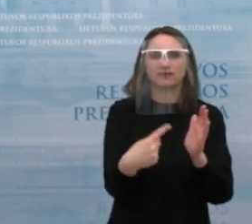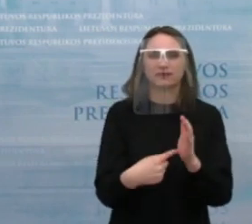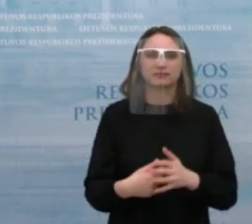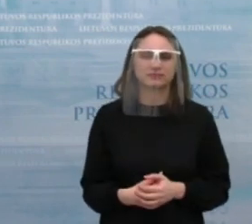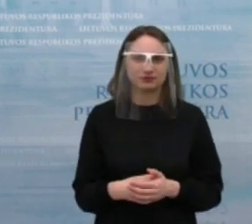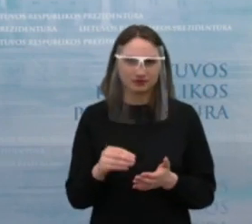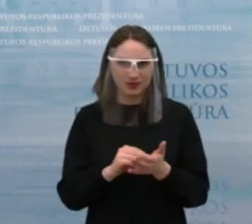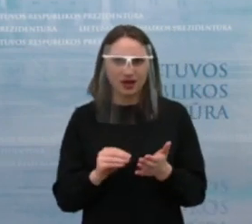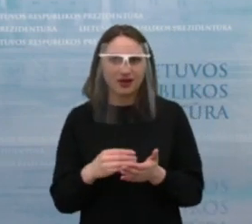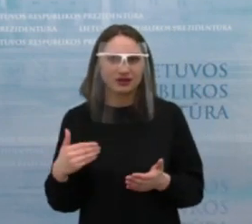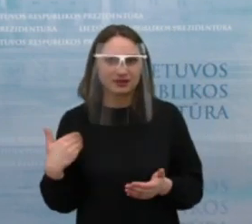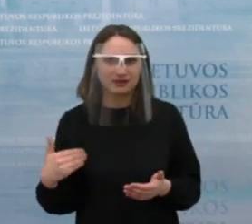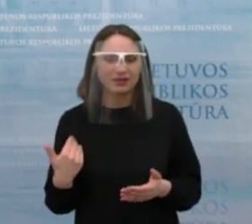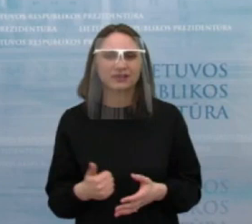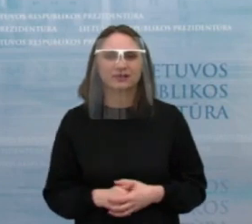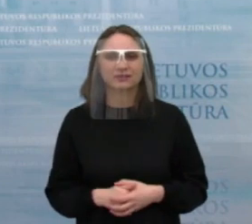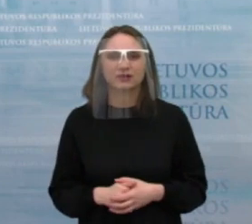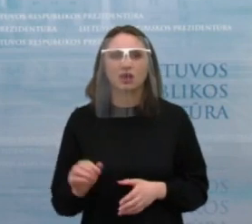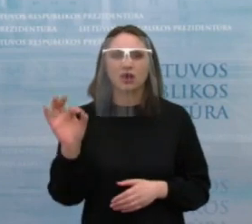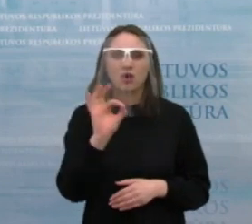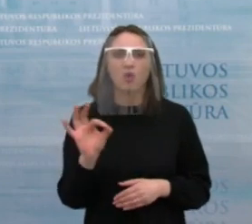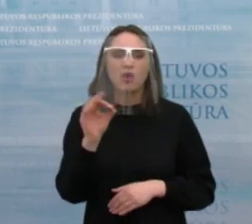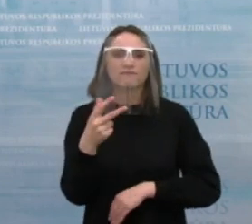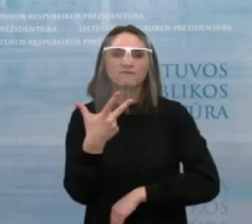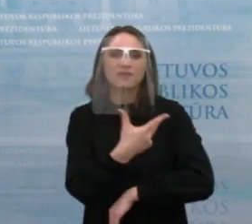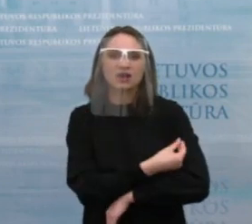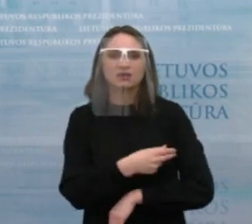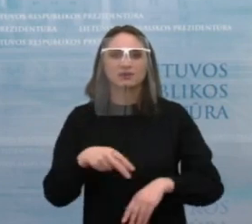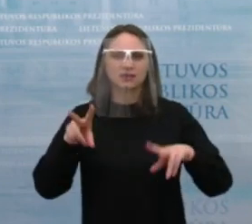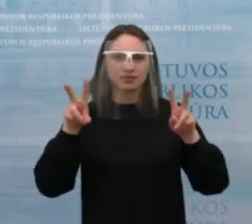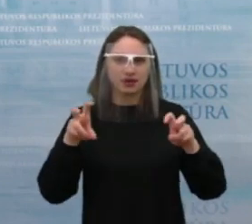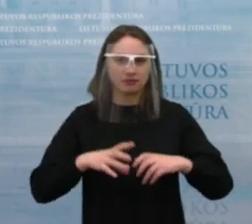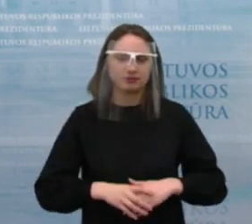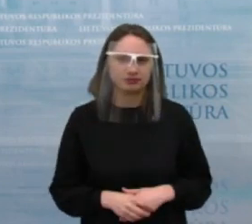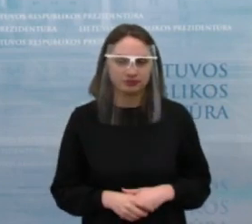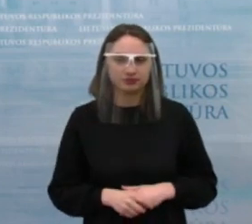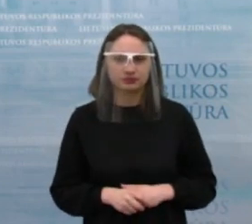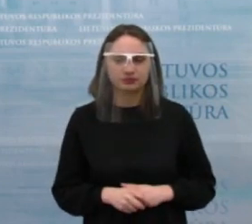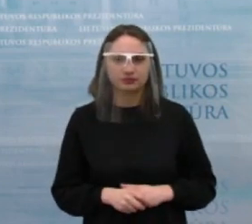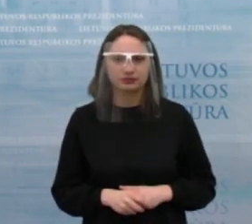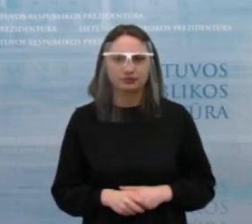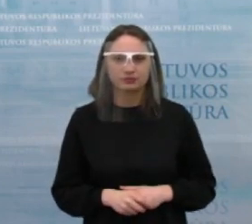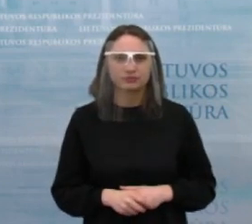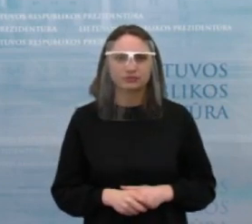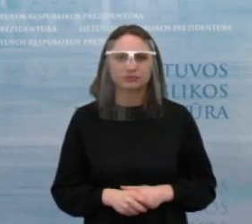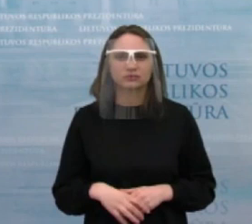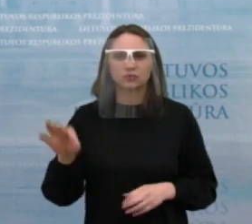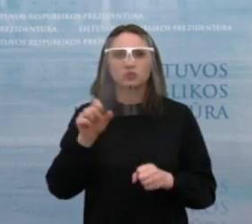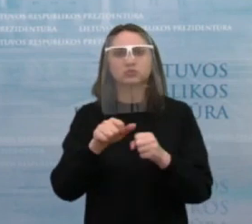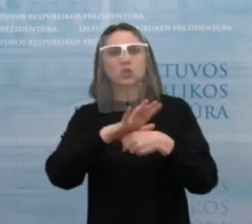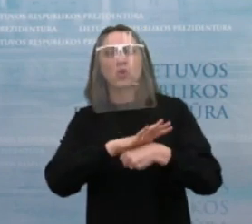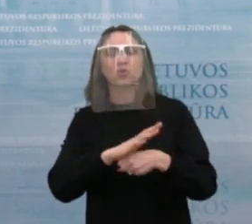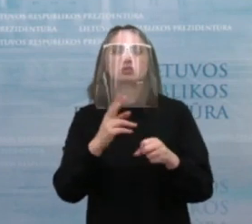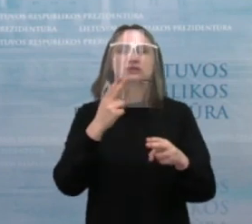dar kartą. Norėjau paklausti apie situaciją dėl vakcinavimo ir, na, surisargamumo COVID. Kokia